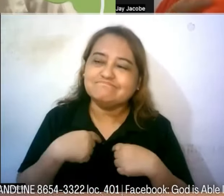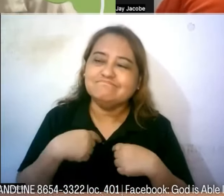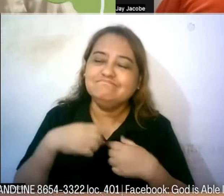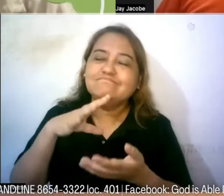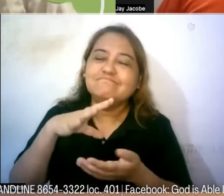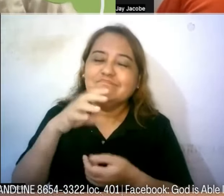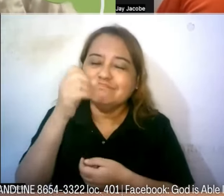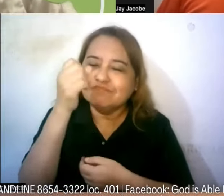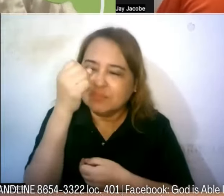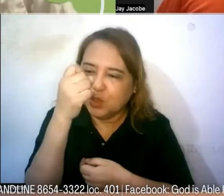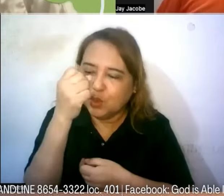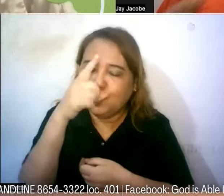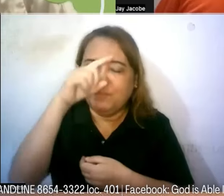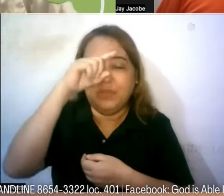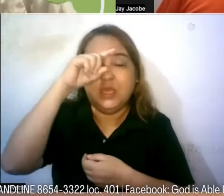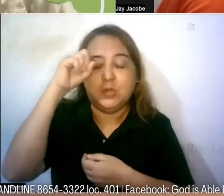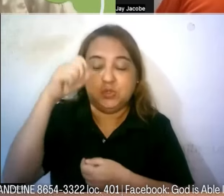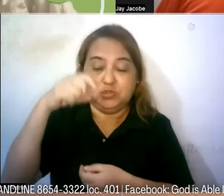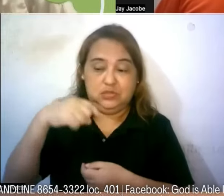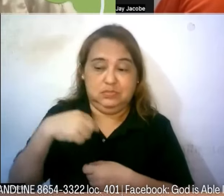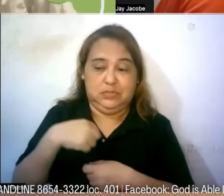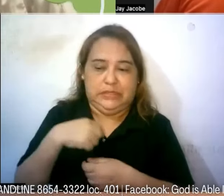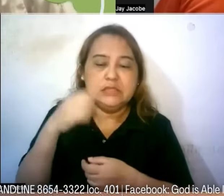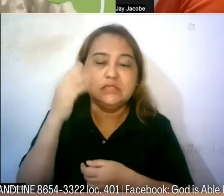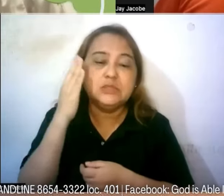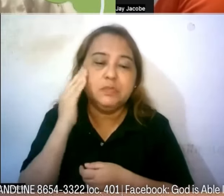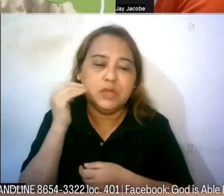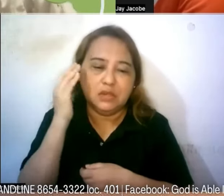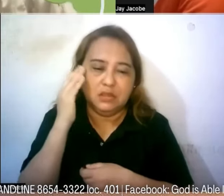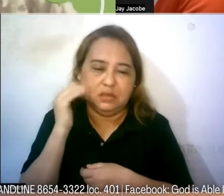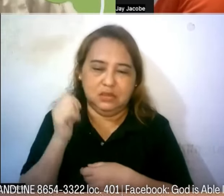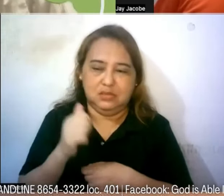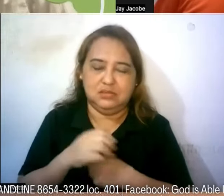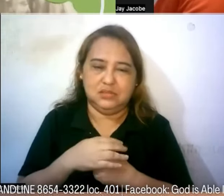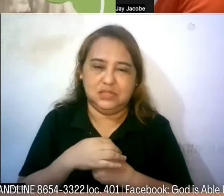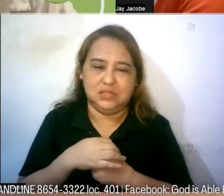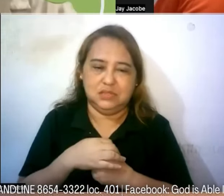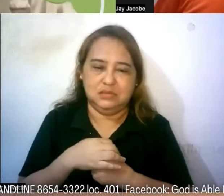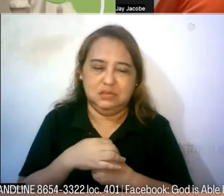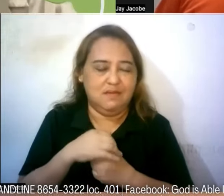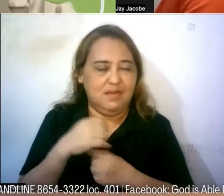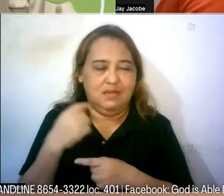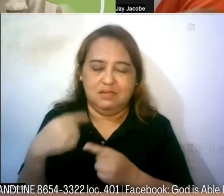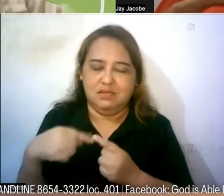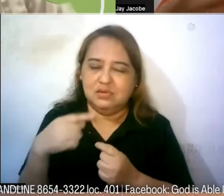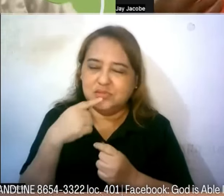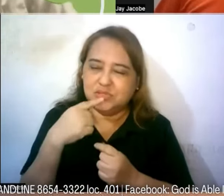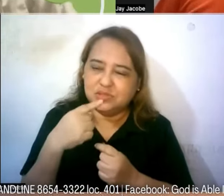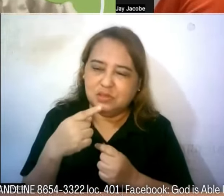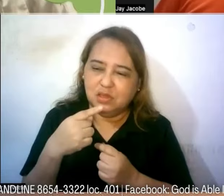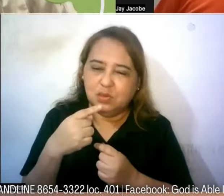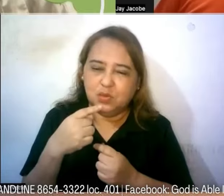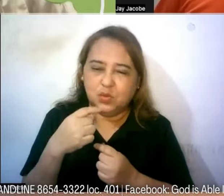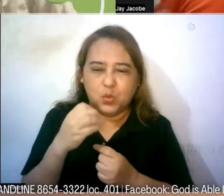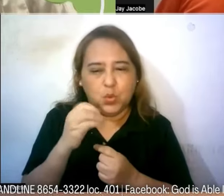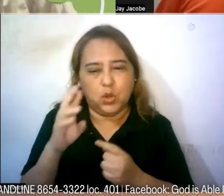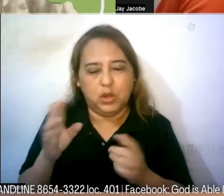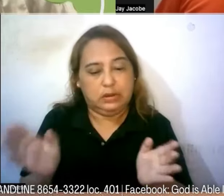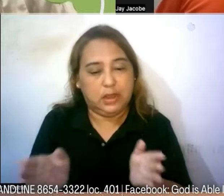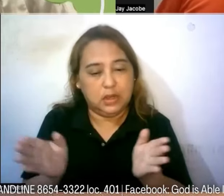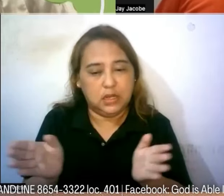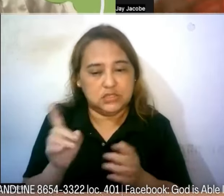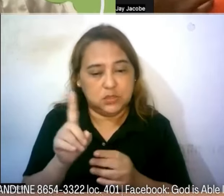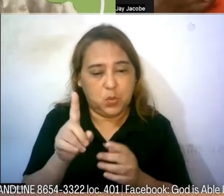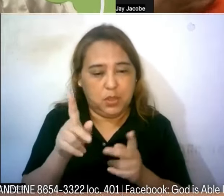dahil naranasan po po yung naranasan nila hindi po natin masasabi na maging courage sa isang tao unless